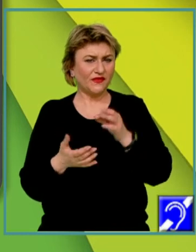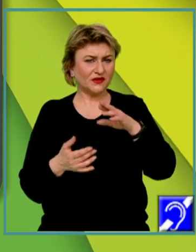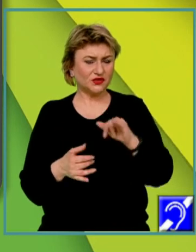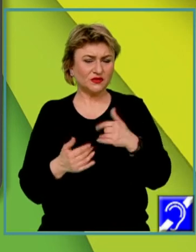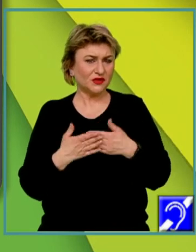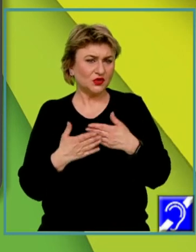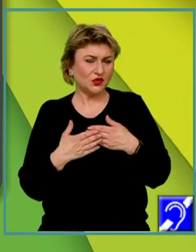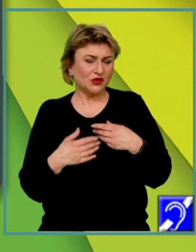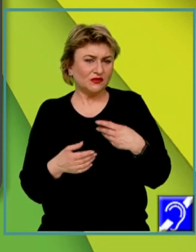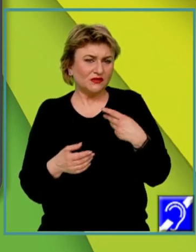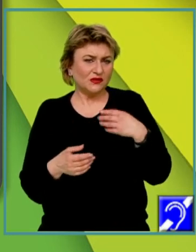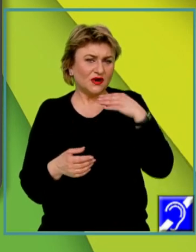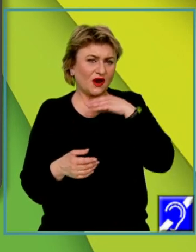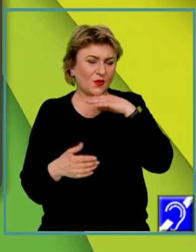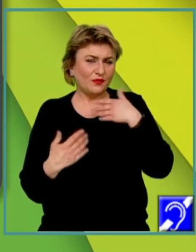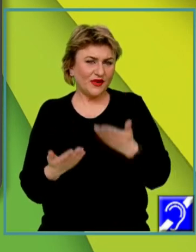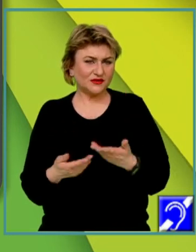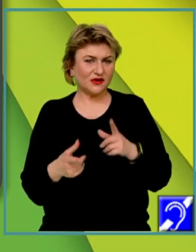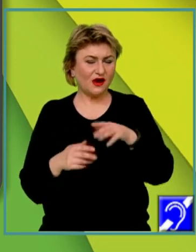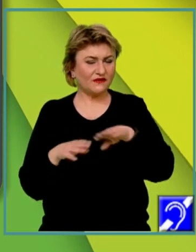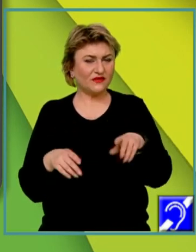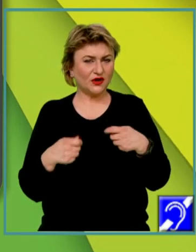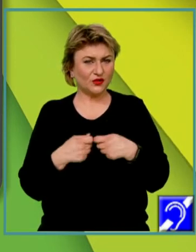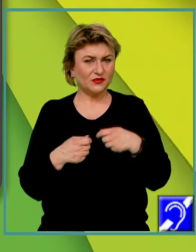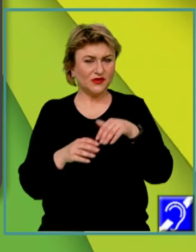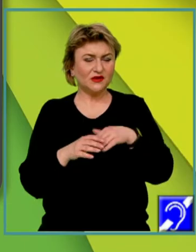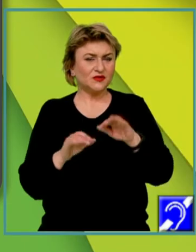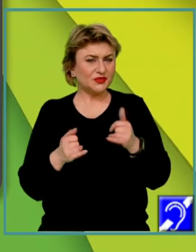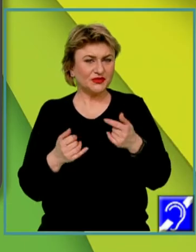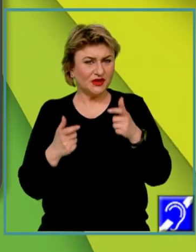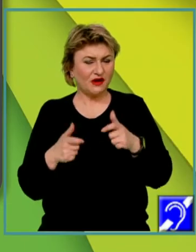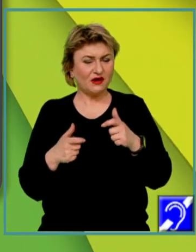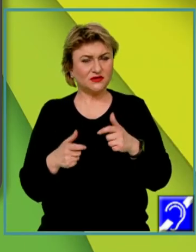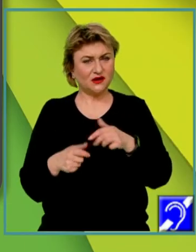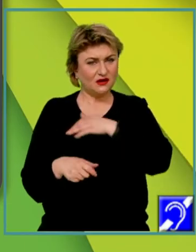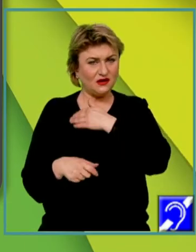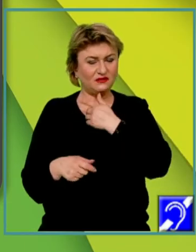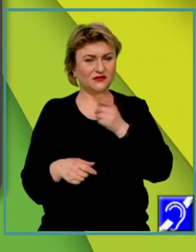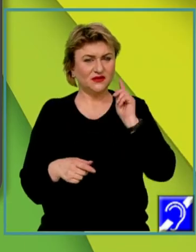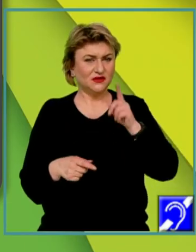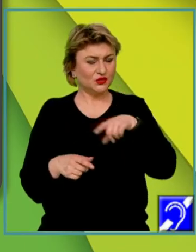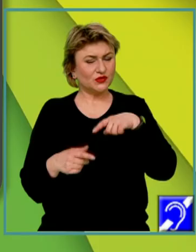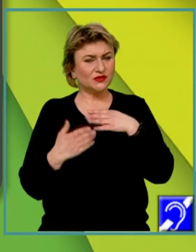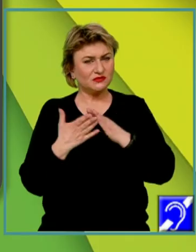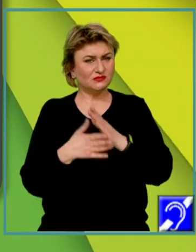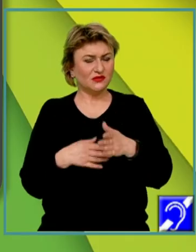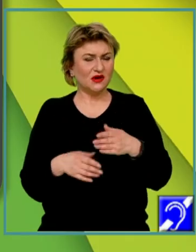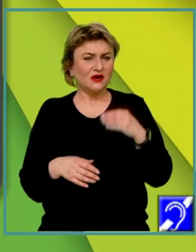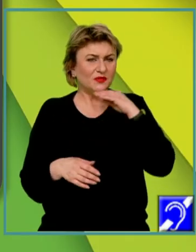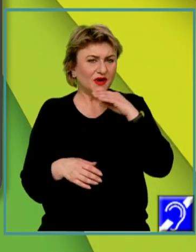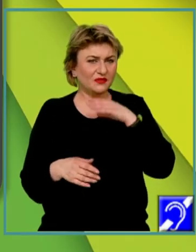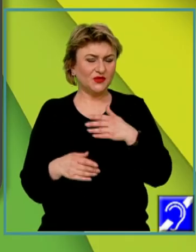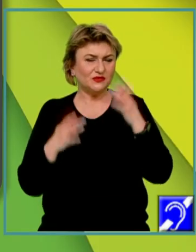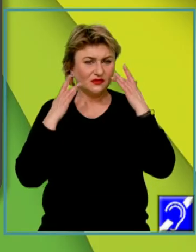recompensă, la nivelul grupului. Știm că, în cadrul clasei de elevi, voi sunteți întotdeauna recompensați cu